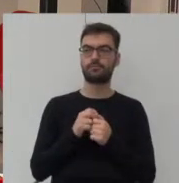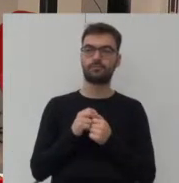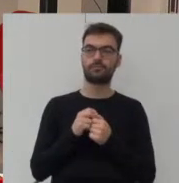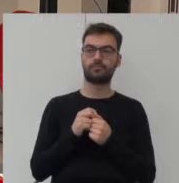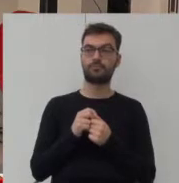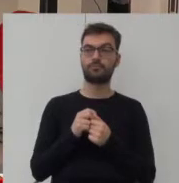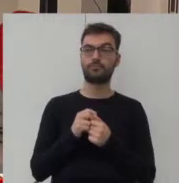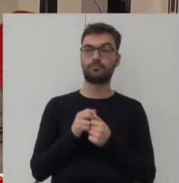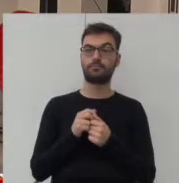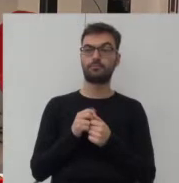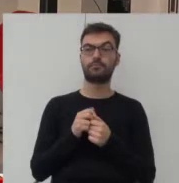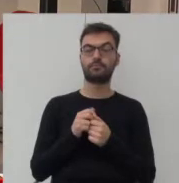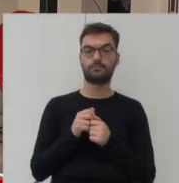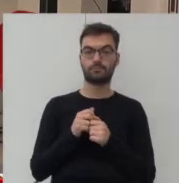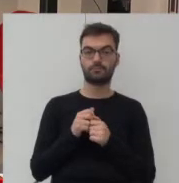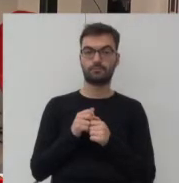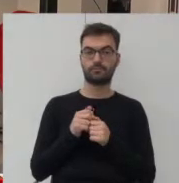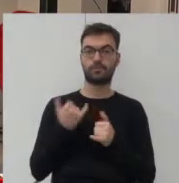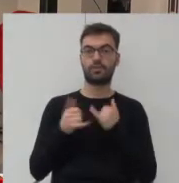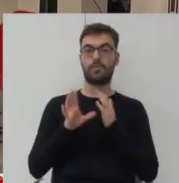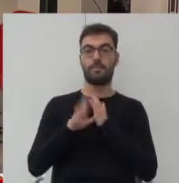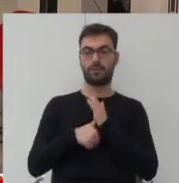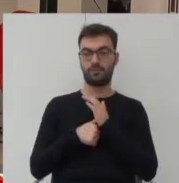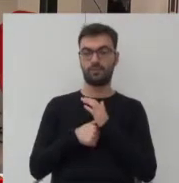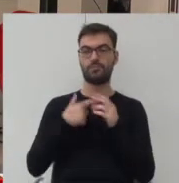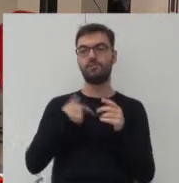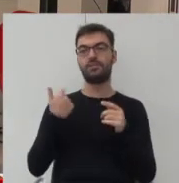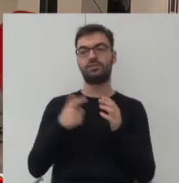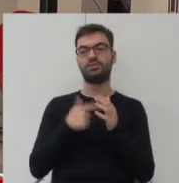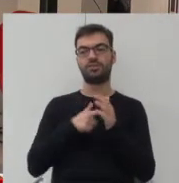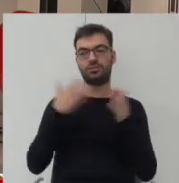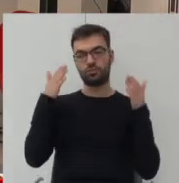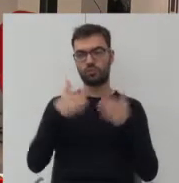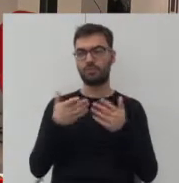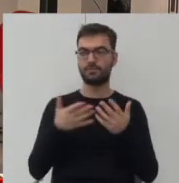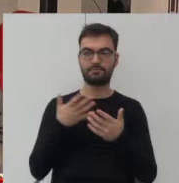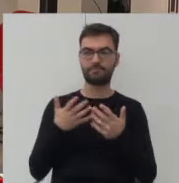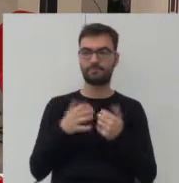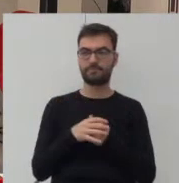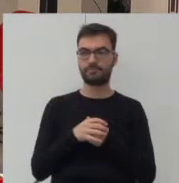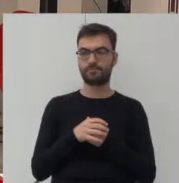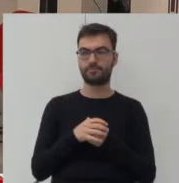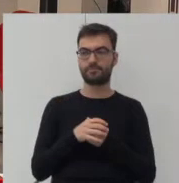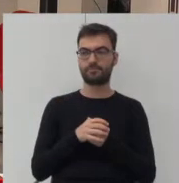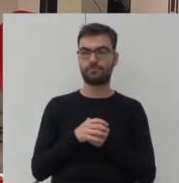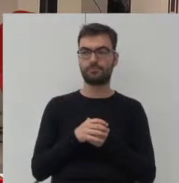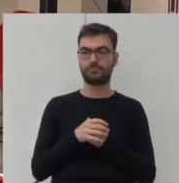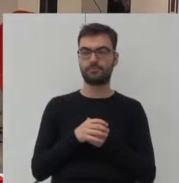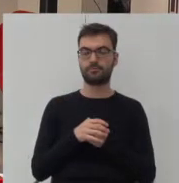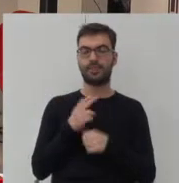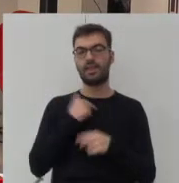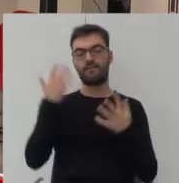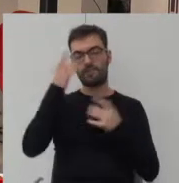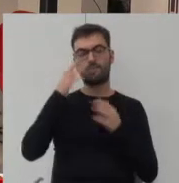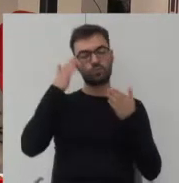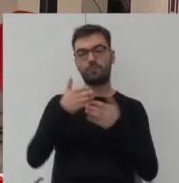Widzimy, że jakby mówiąc o mieście, często skupiamy się jakby w naszej wyobraźni, mówiąc